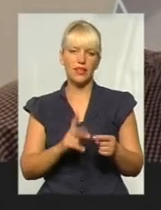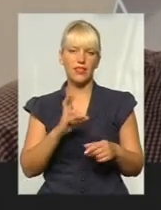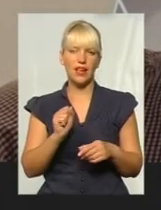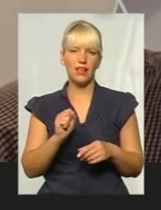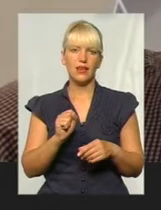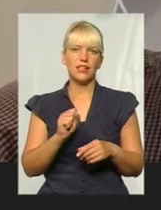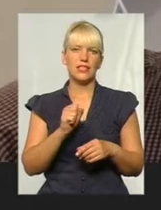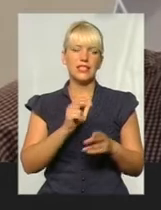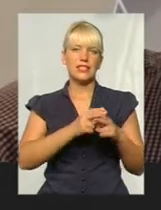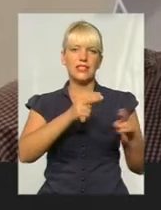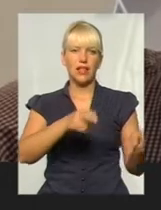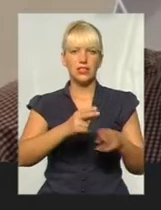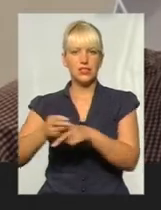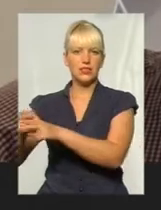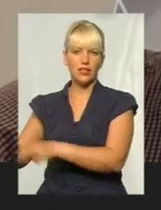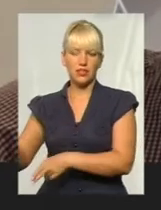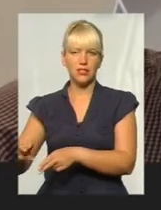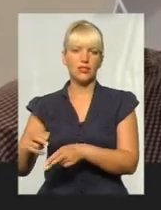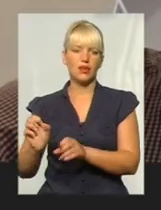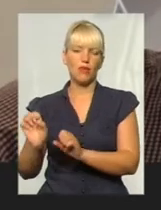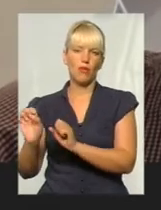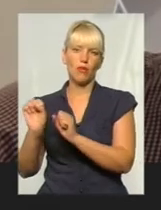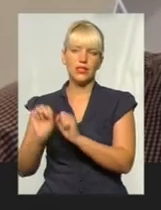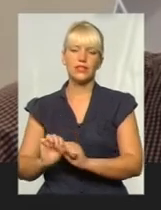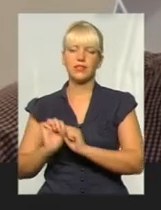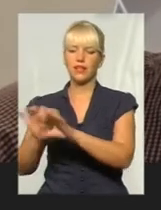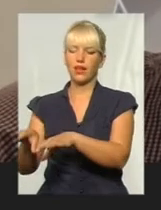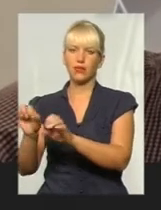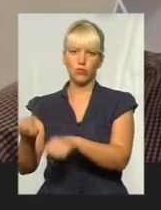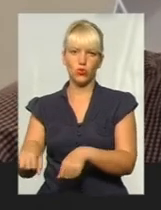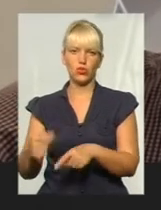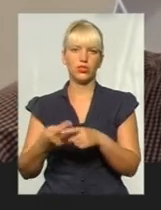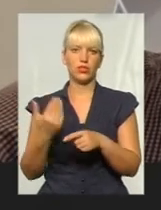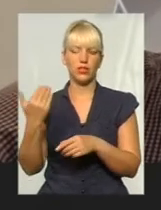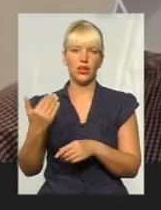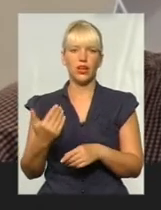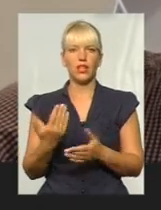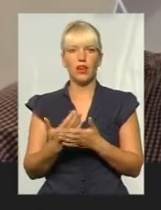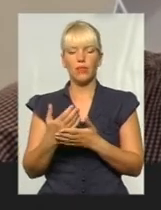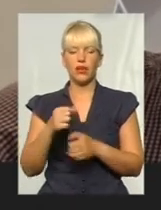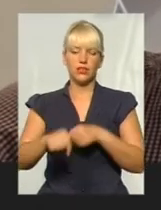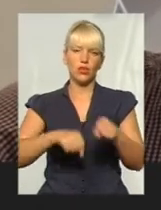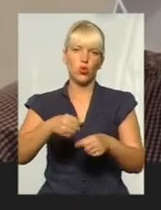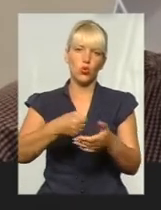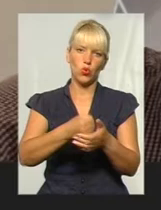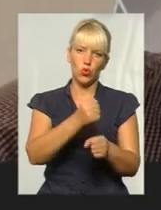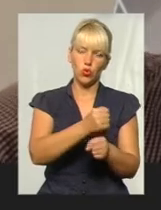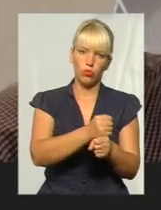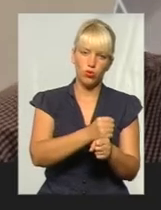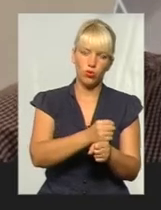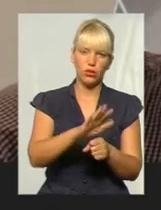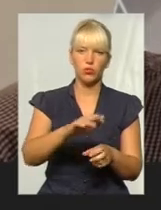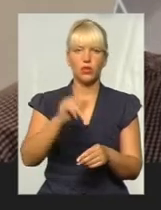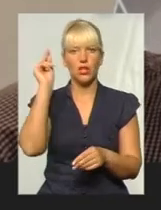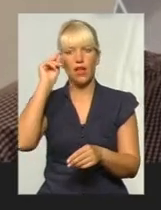станції у хопані «Nesbeider», наприклад, біли свої на роботи. Я зрозумію.